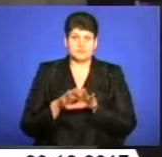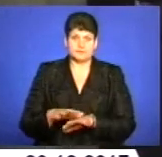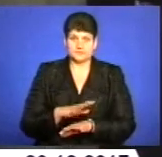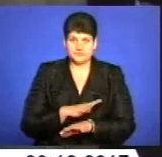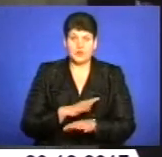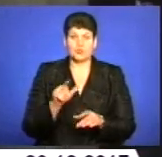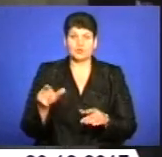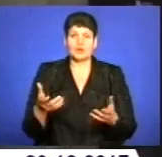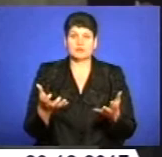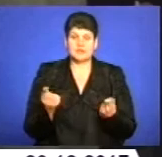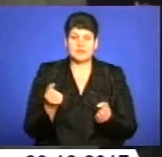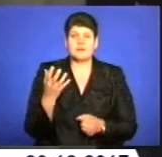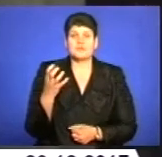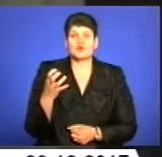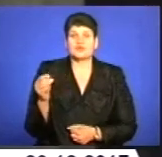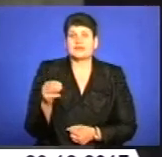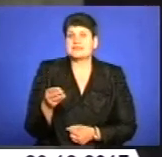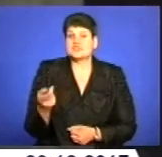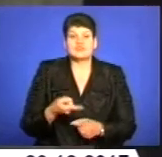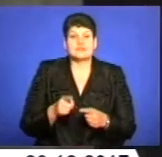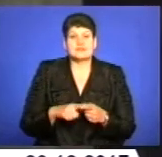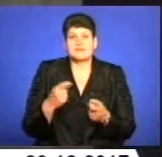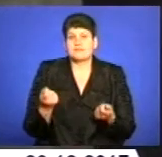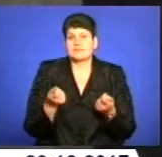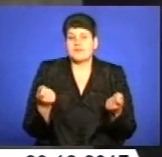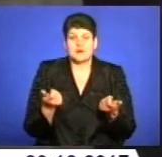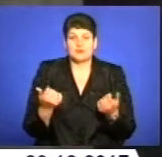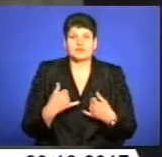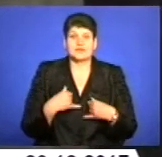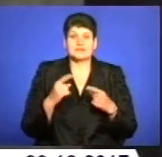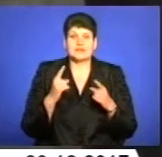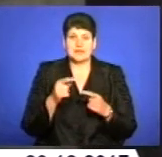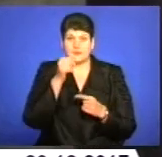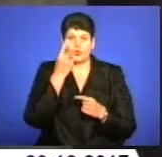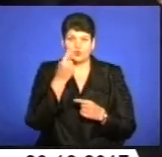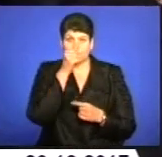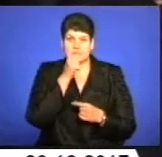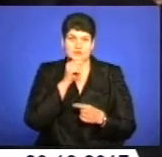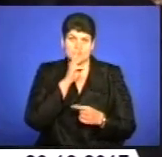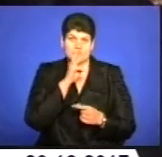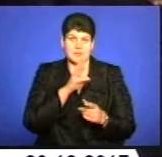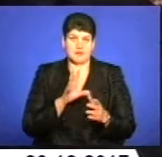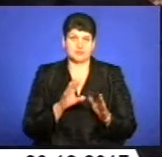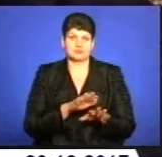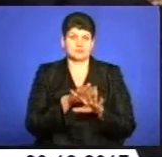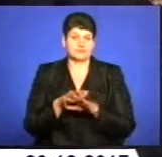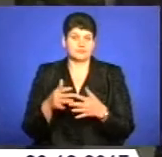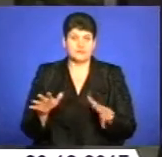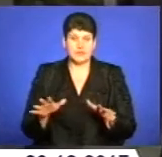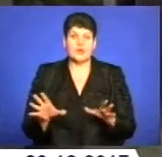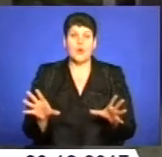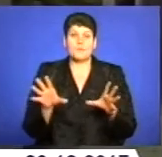люди отримали, але 500 тисяч, це мали, це нас тільки покрили місячну, одну місячну зарплату. У те, що об'єднана